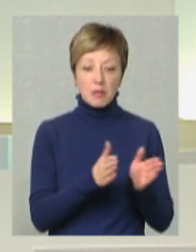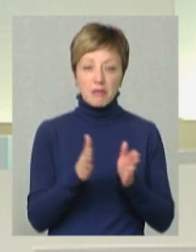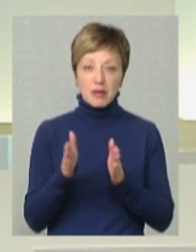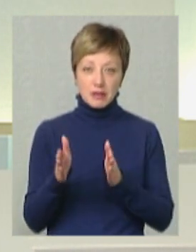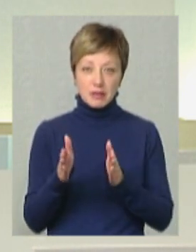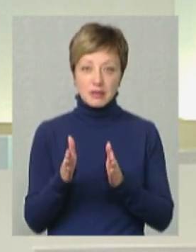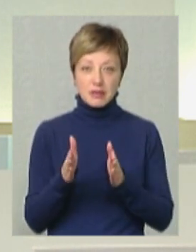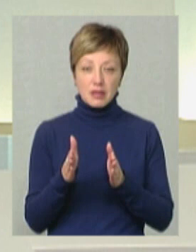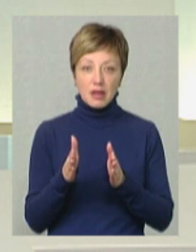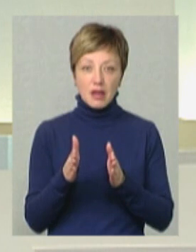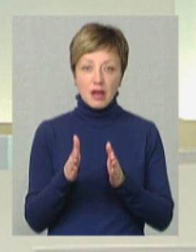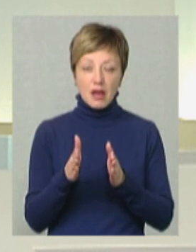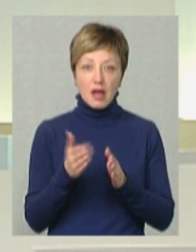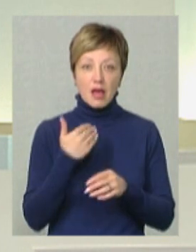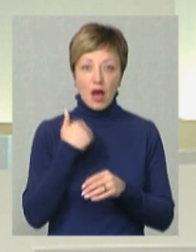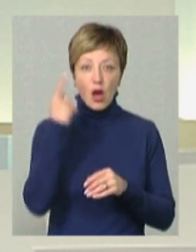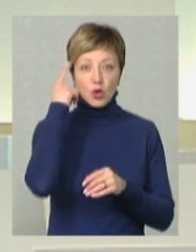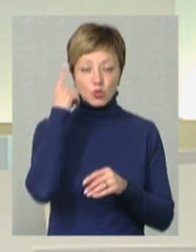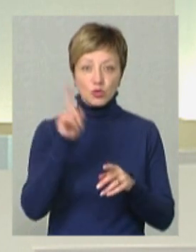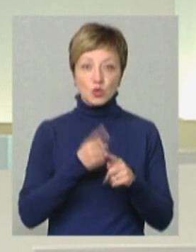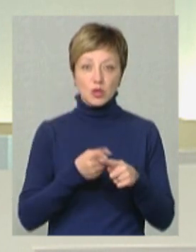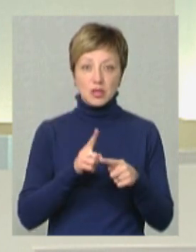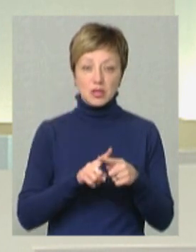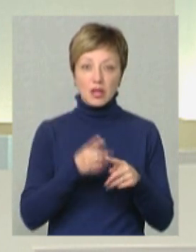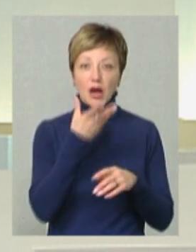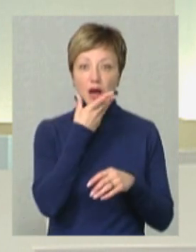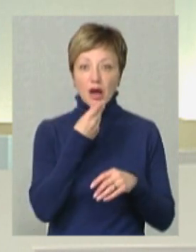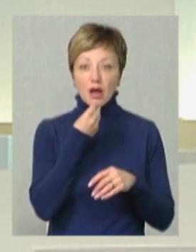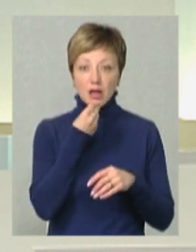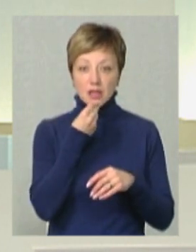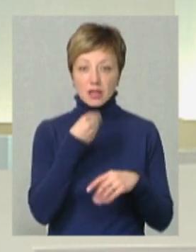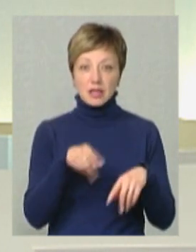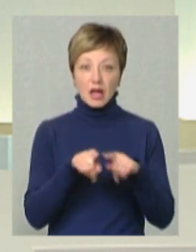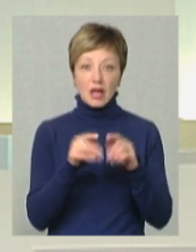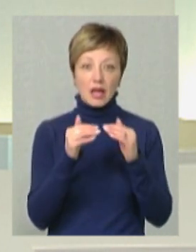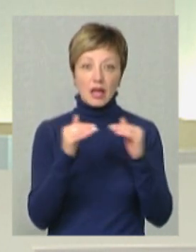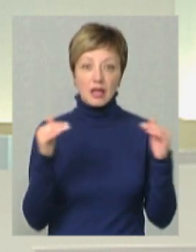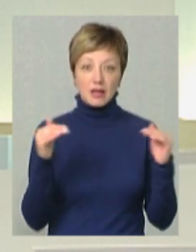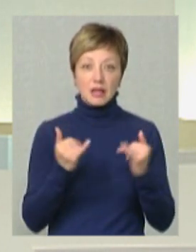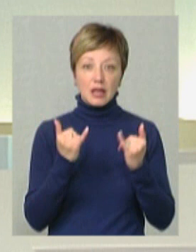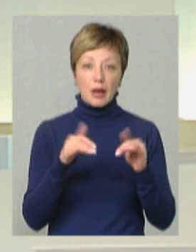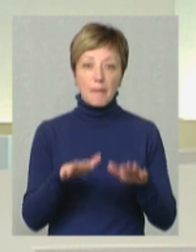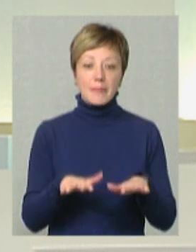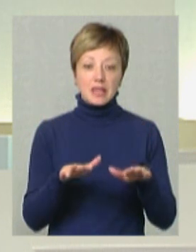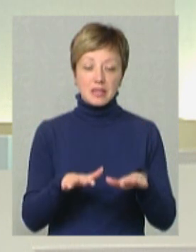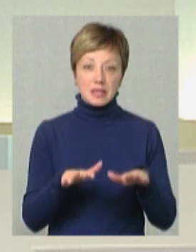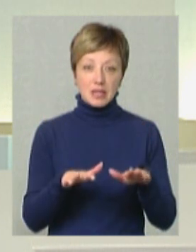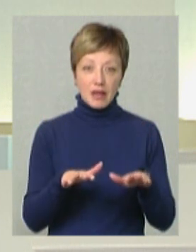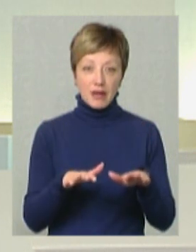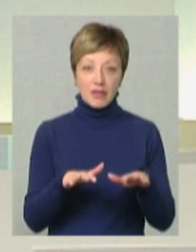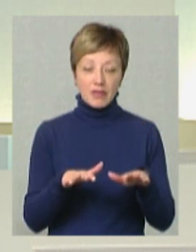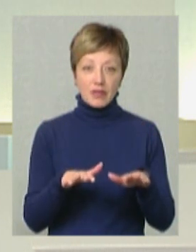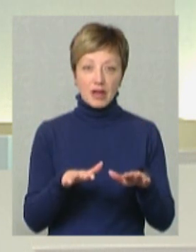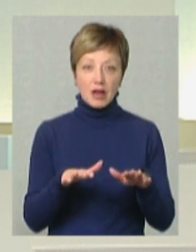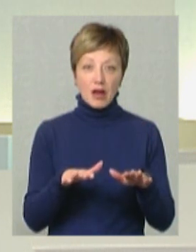Тобто, я думаю, що це гарний такий рівень для місцевих провайдерів і